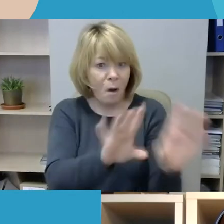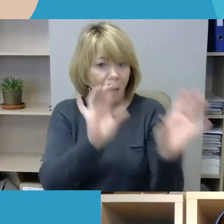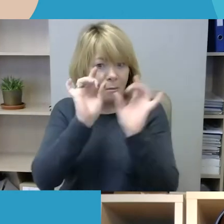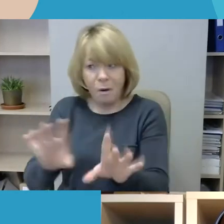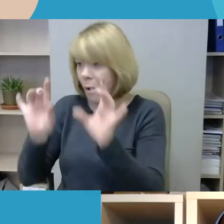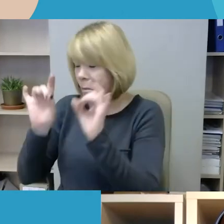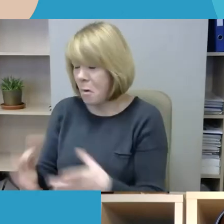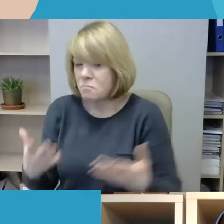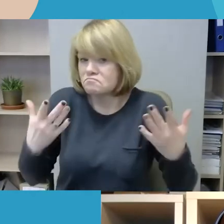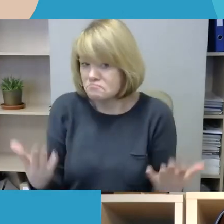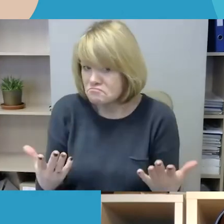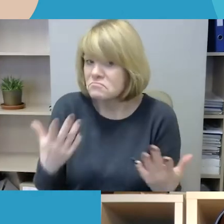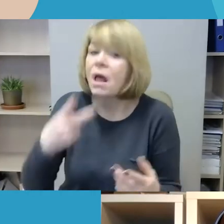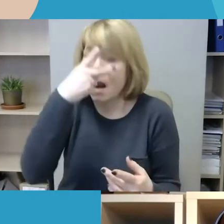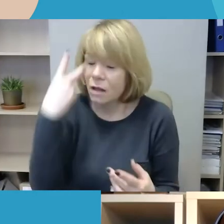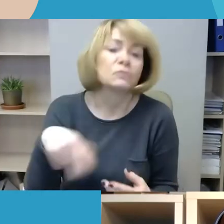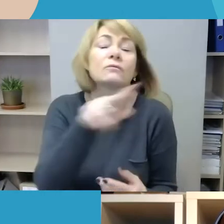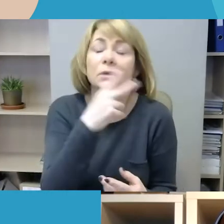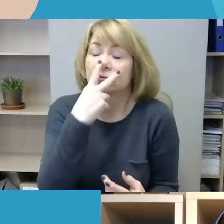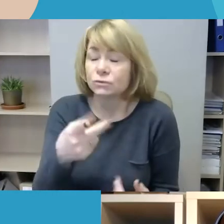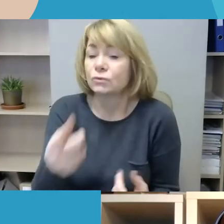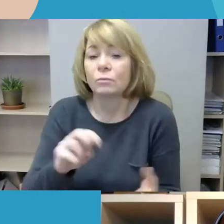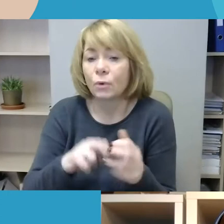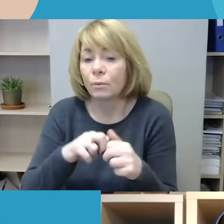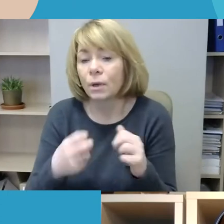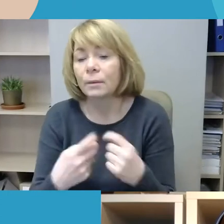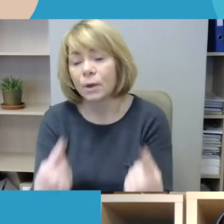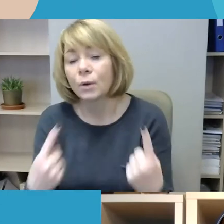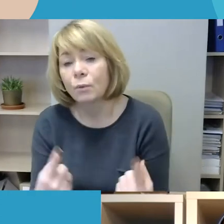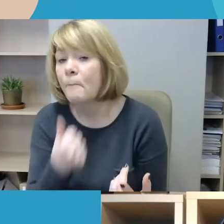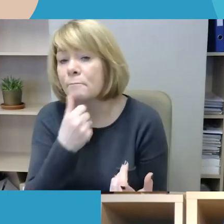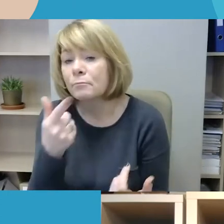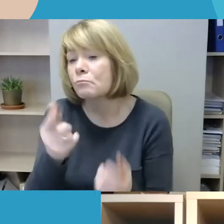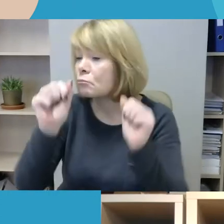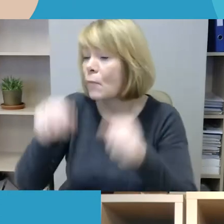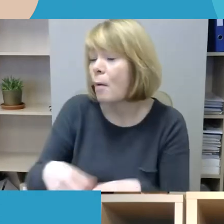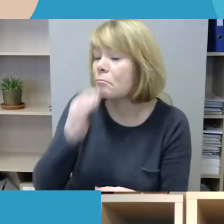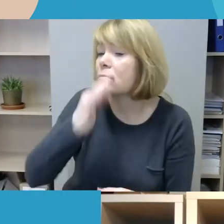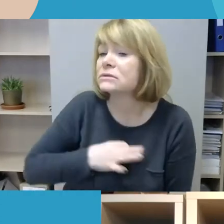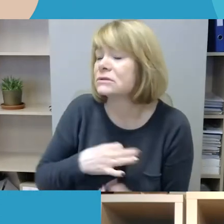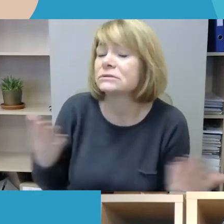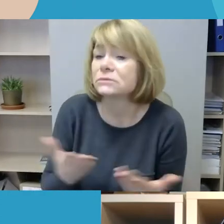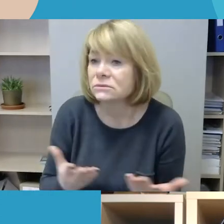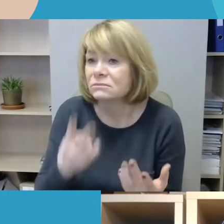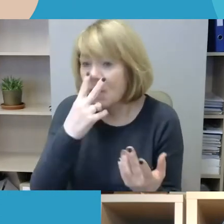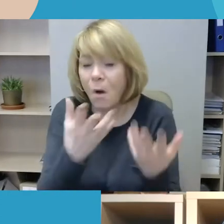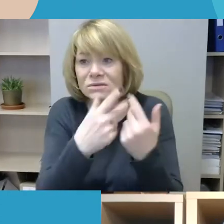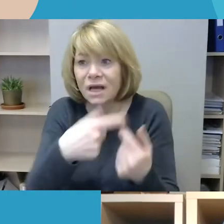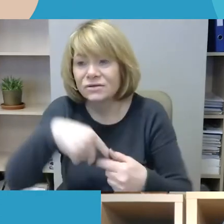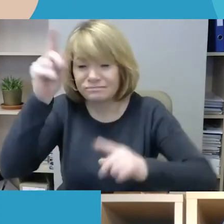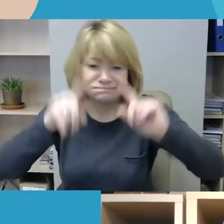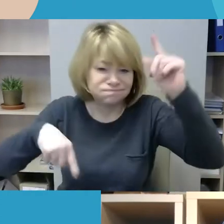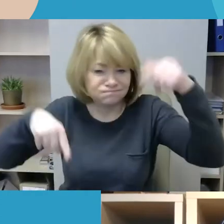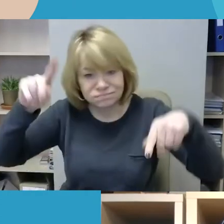problema Lietuvoje yra. Ką jūs galėtumėt pasakyti, na iš tiesų, aš kaip suprantu, tie skaičiai varijuoja, tikslių jų nėra,